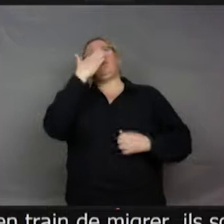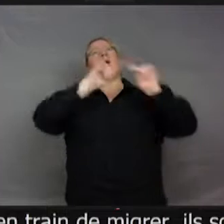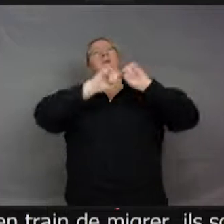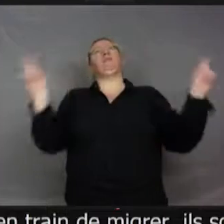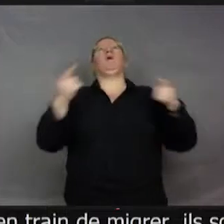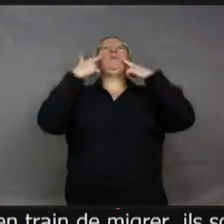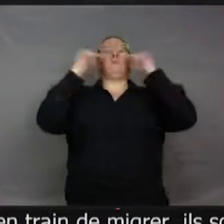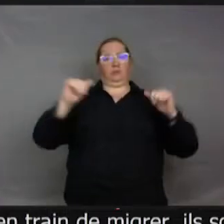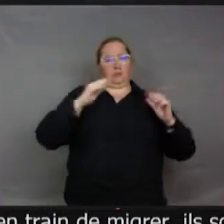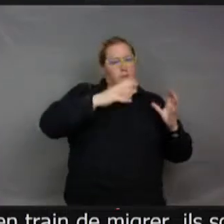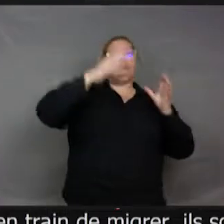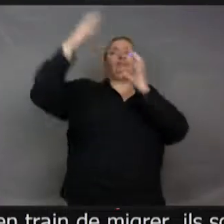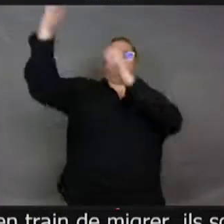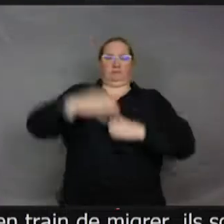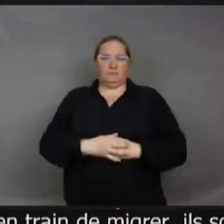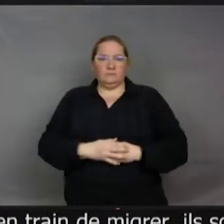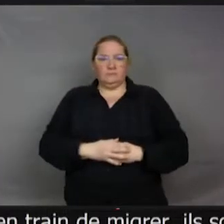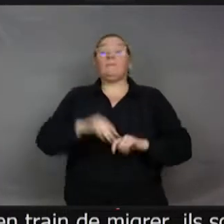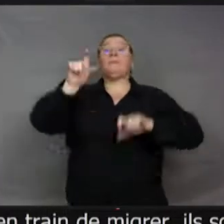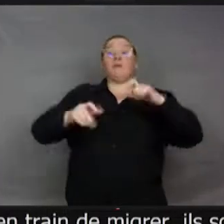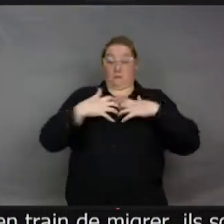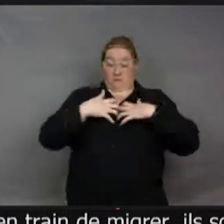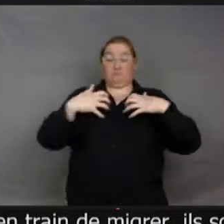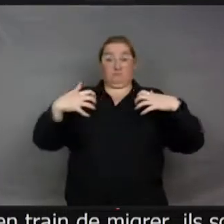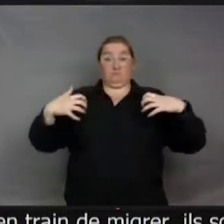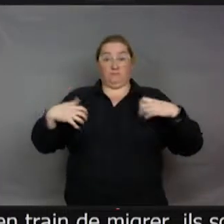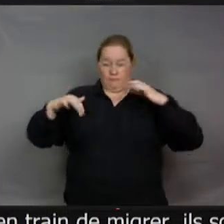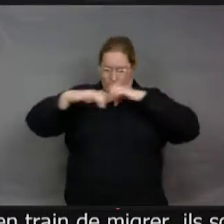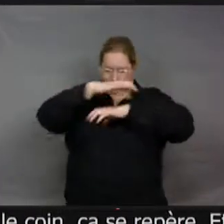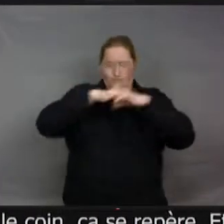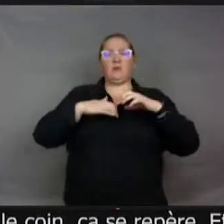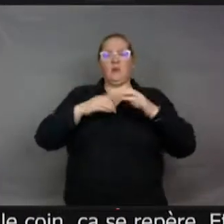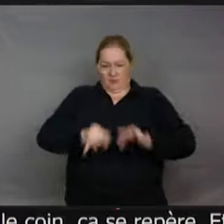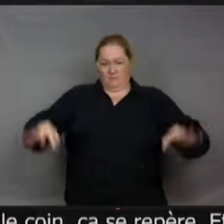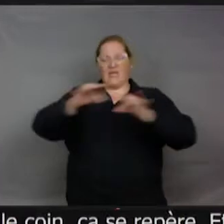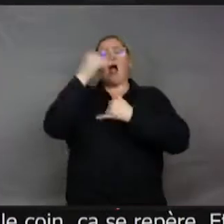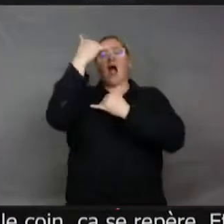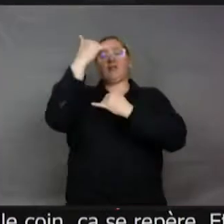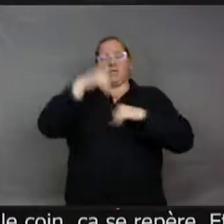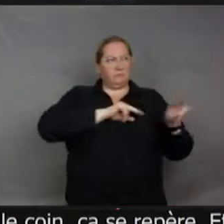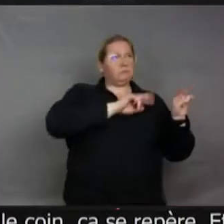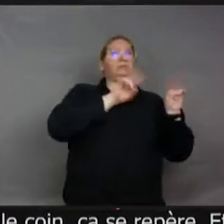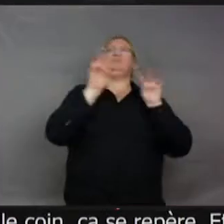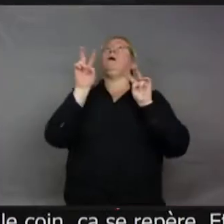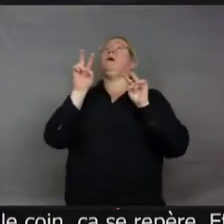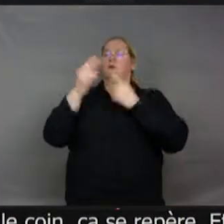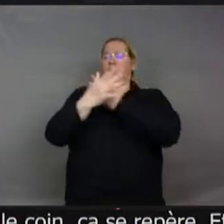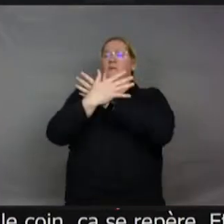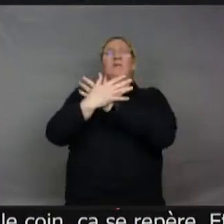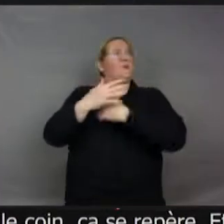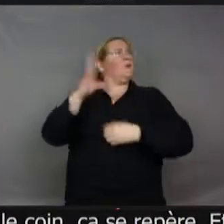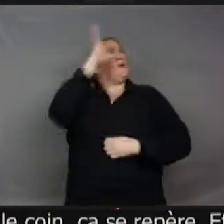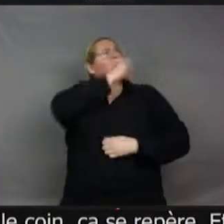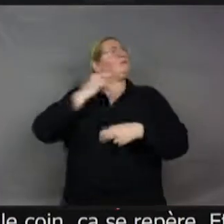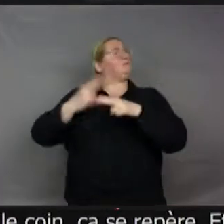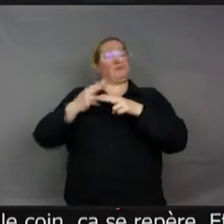Et il y a des entomologistes algériens qui ont vu passer certains papillons. Je ne me souviens plus lesquels. C'était peut-être des belles dames. Et